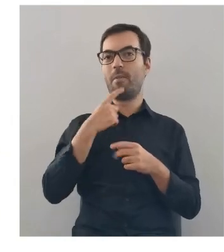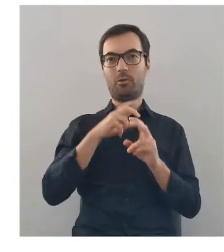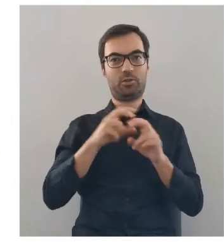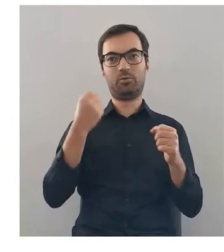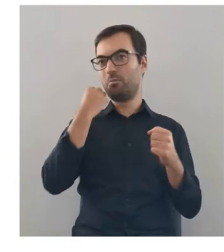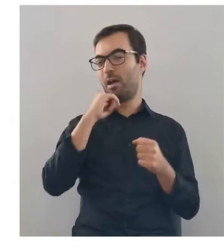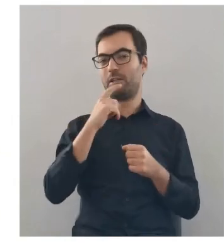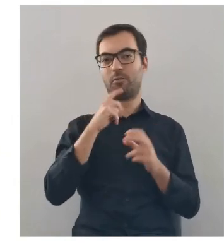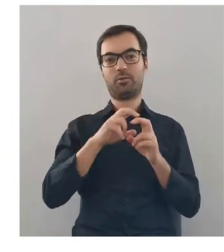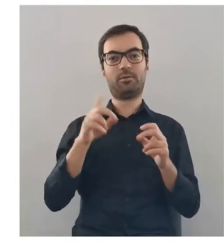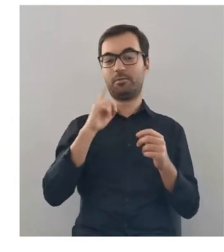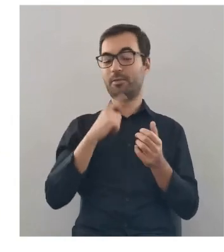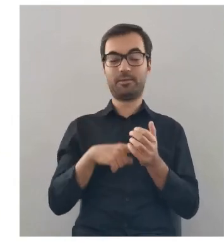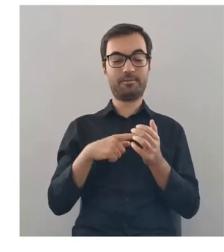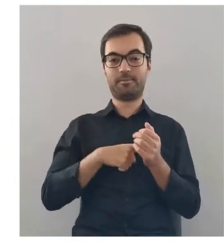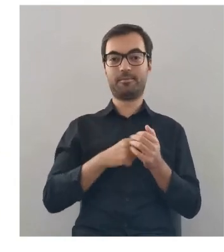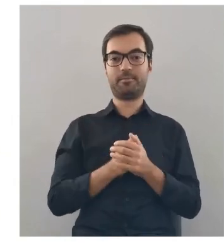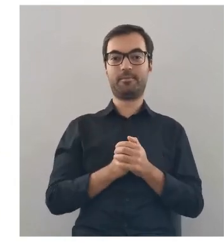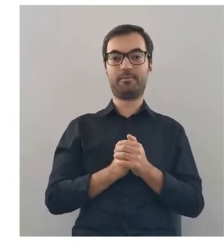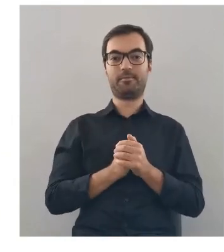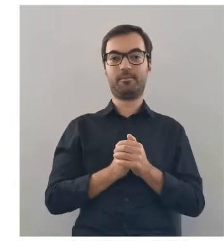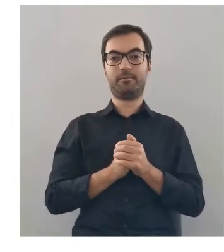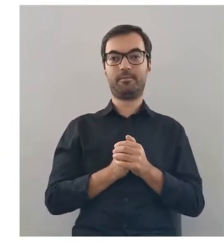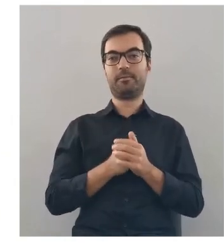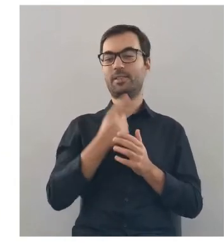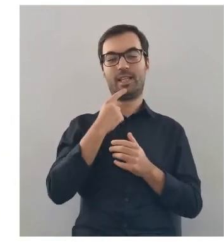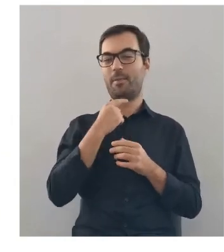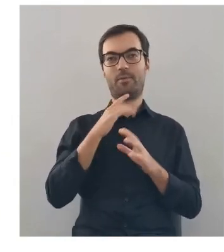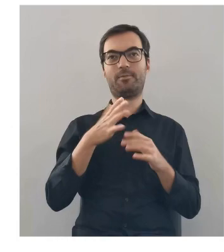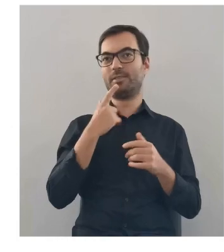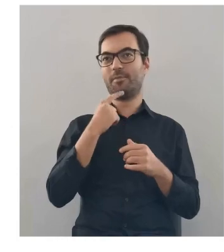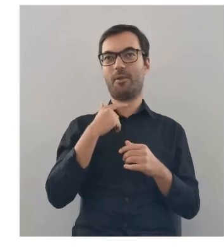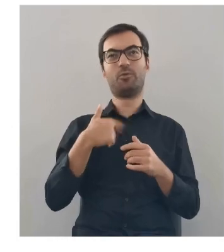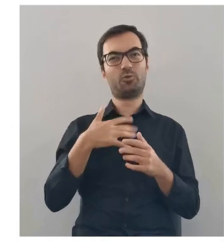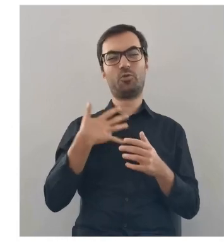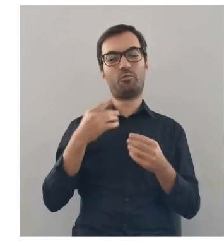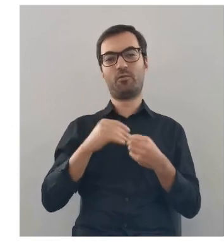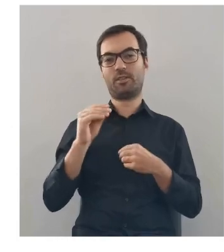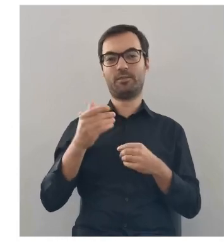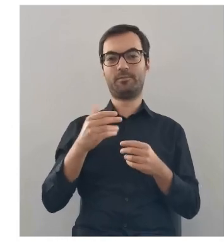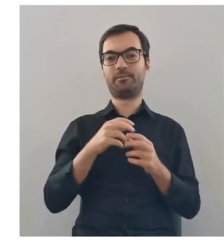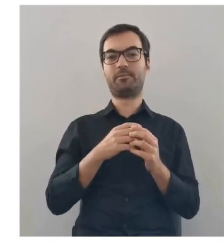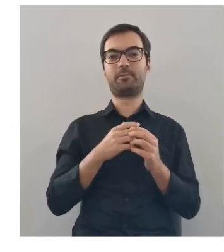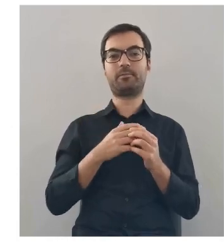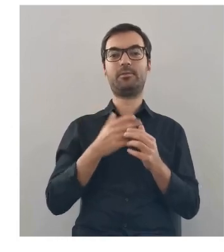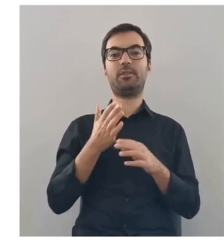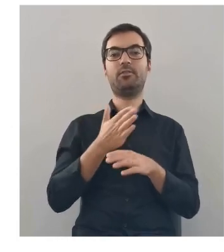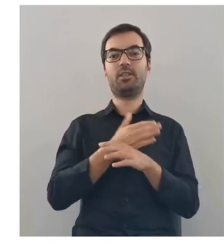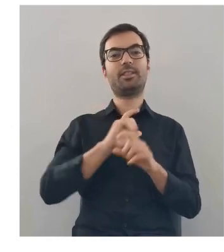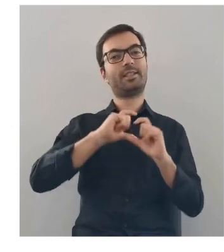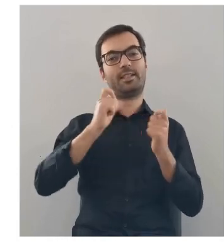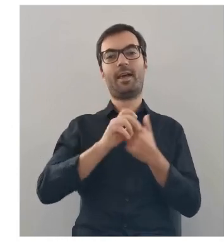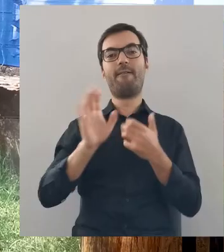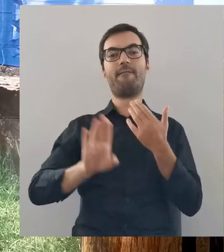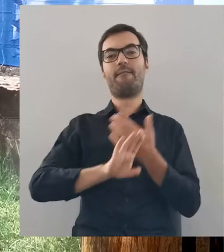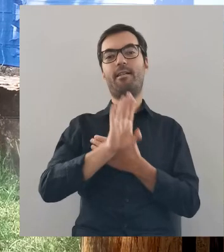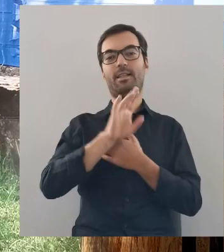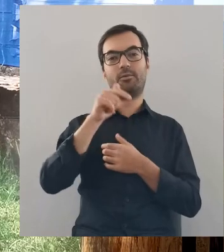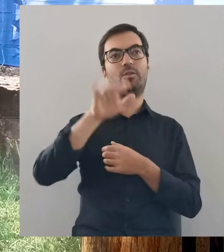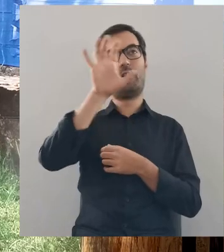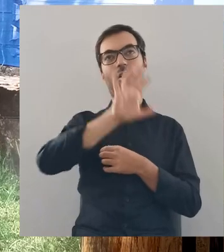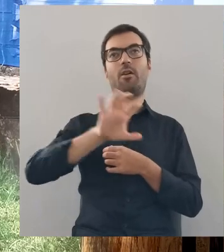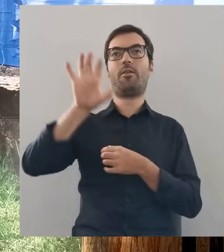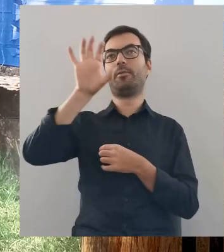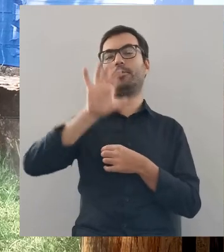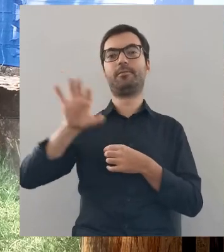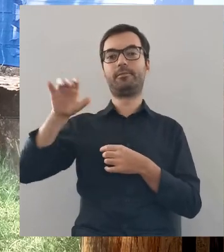otrzymuje się tam strasznie mało czasu. Naprawdę. O wiele za mało, moim skromnym zdaniem. Wcześniej trzeba obejrzeć całą